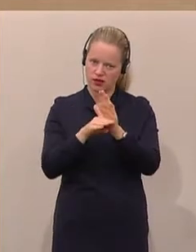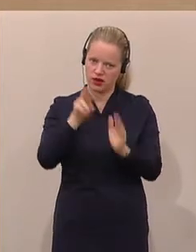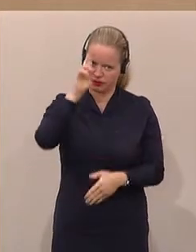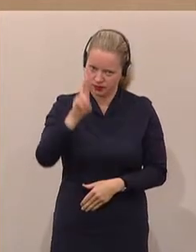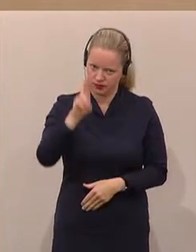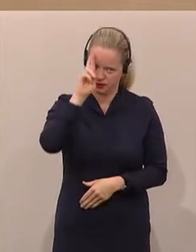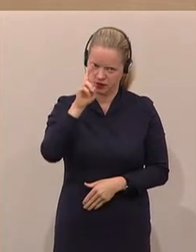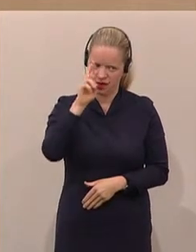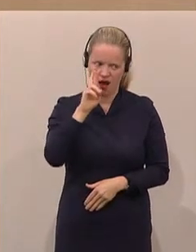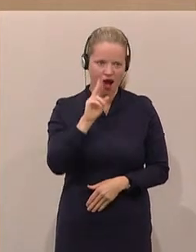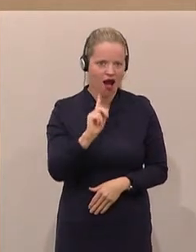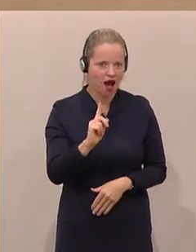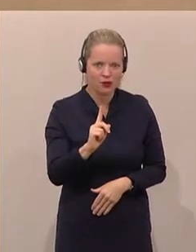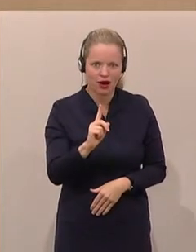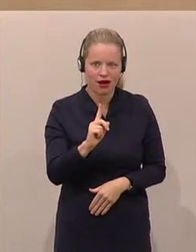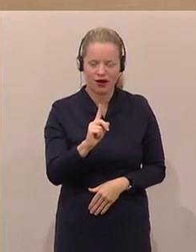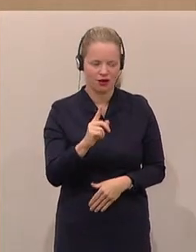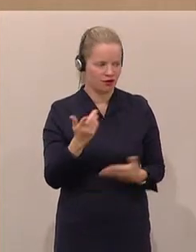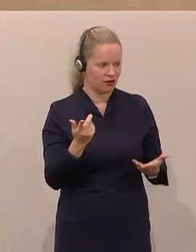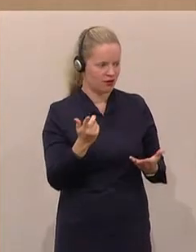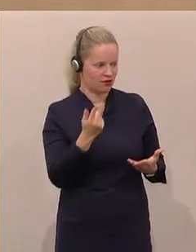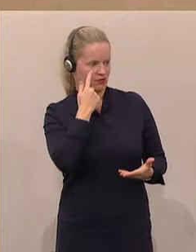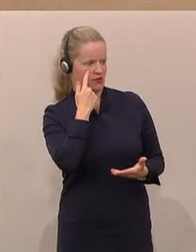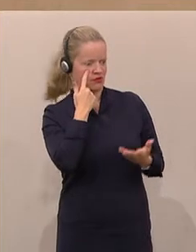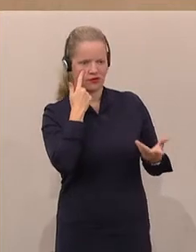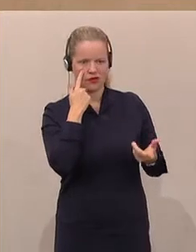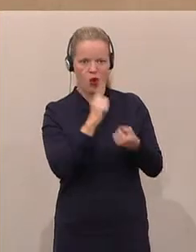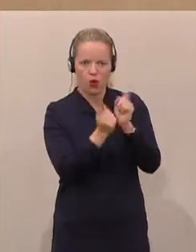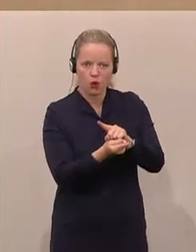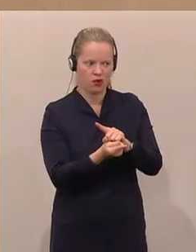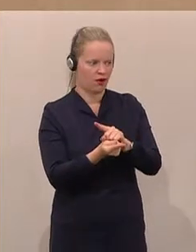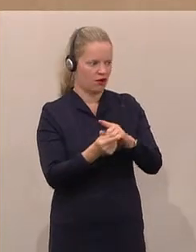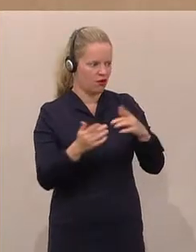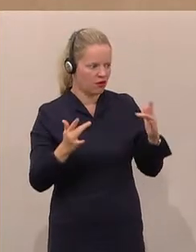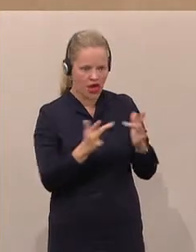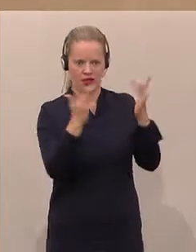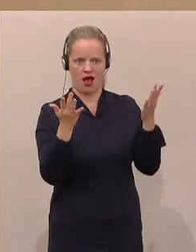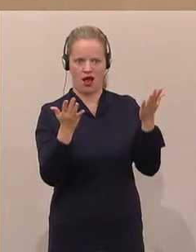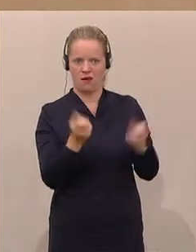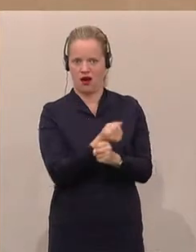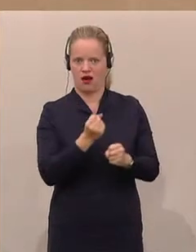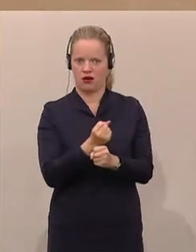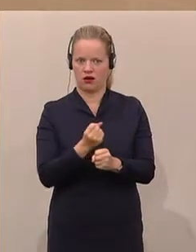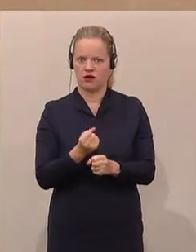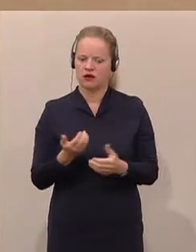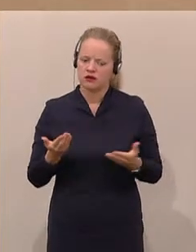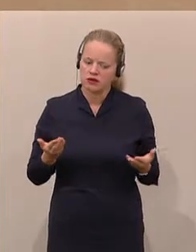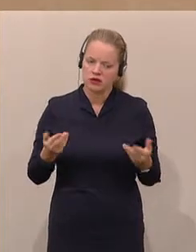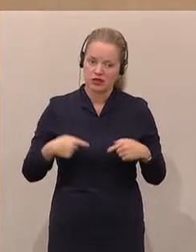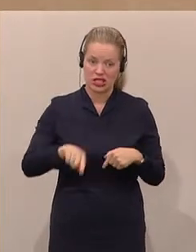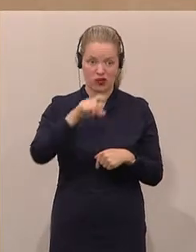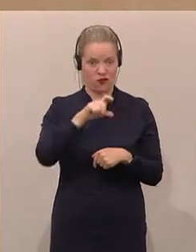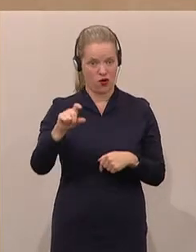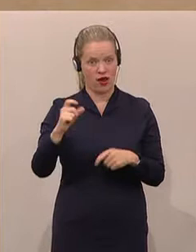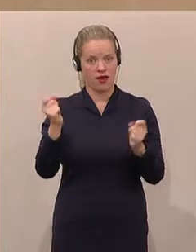Aber immer und immer wieder wird uns das Gegenteil vorgeführt. Diese Woche hat uns ja eine E-Mail